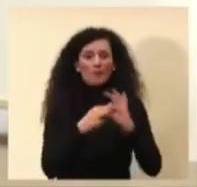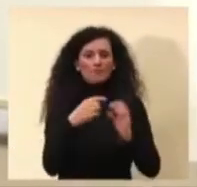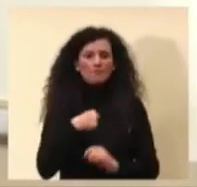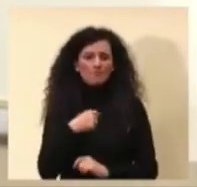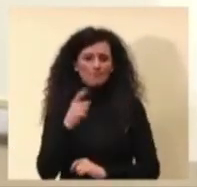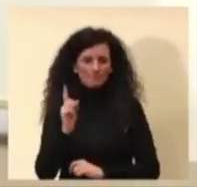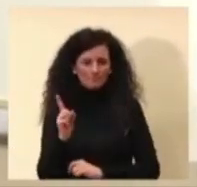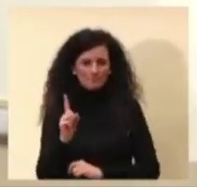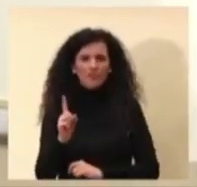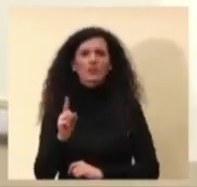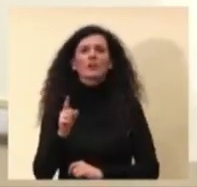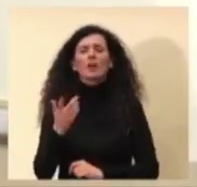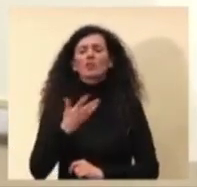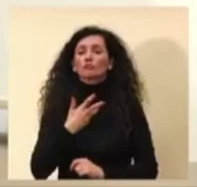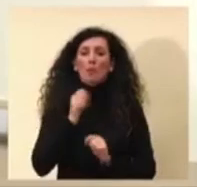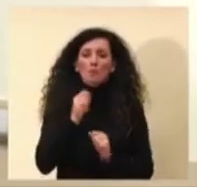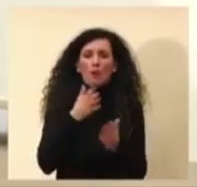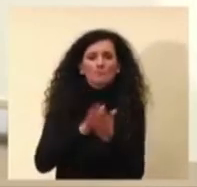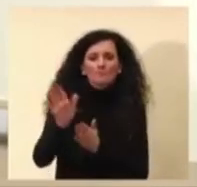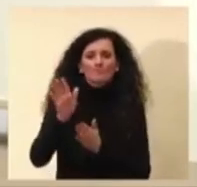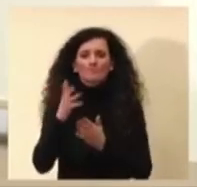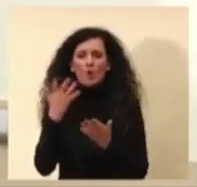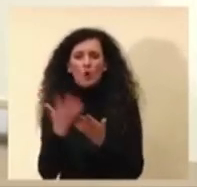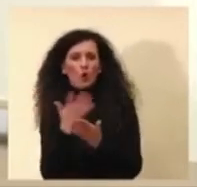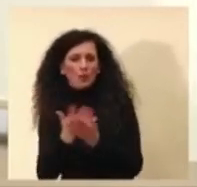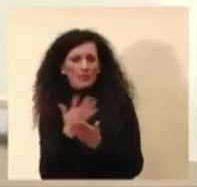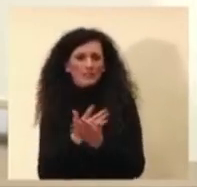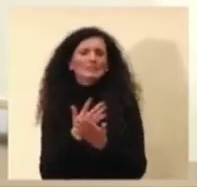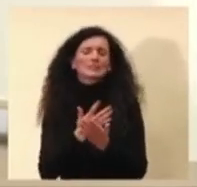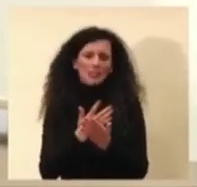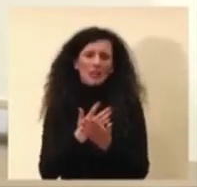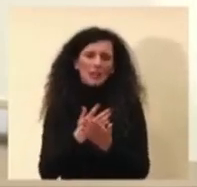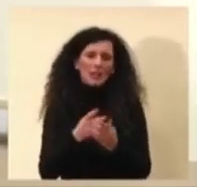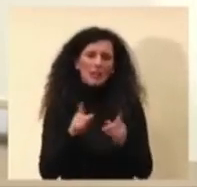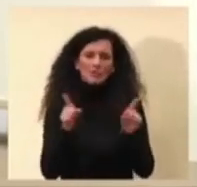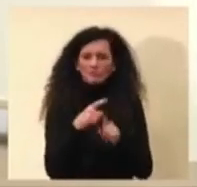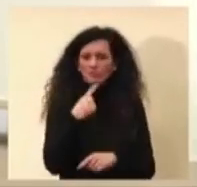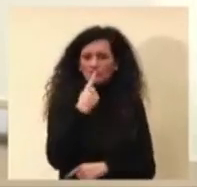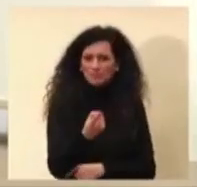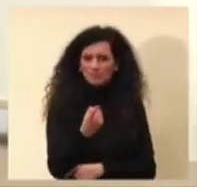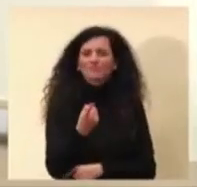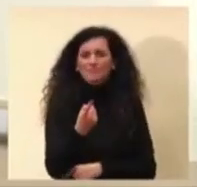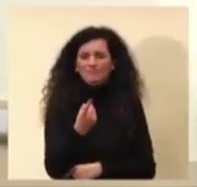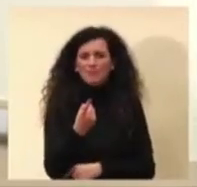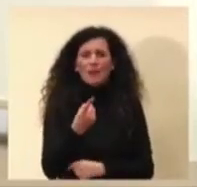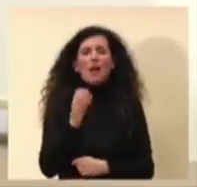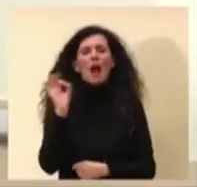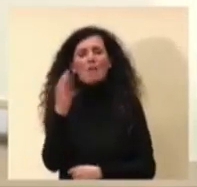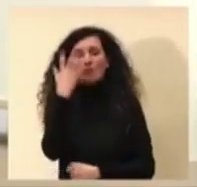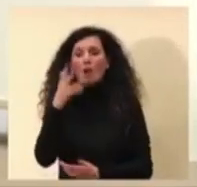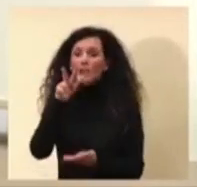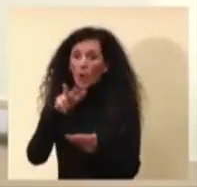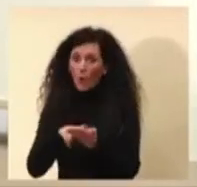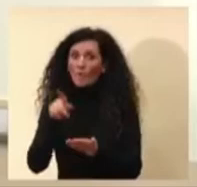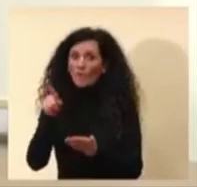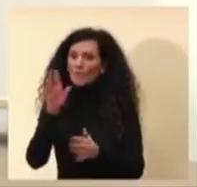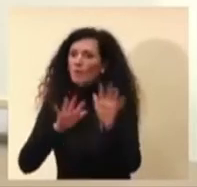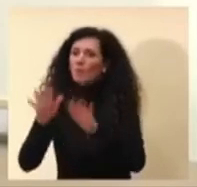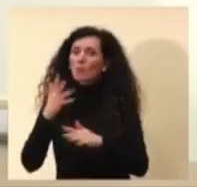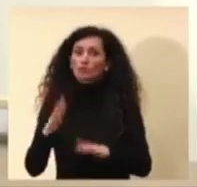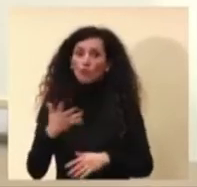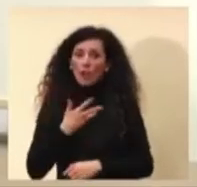fughe di notizia come ripetevo, come dicevamo a volte sono confermate, a volte sono semplicemente